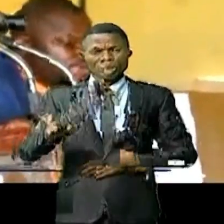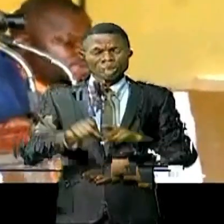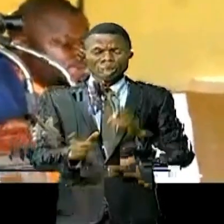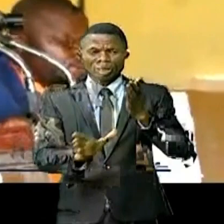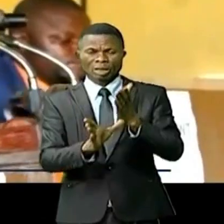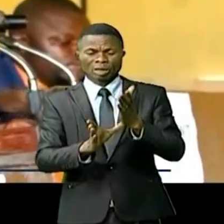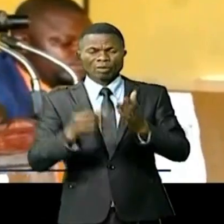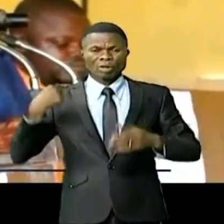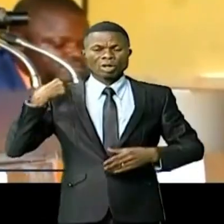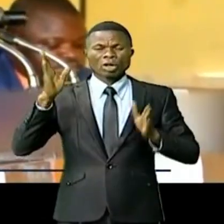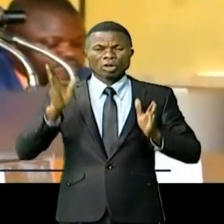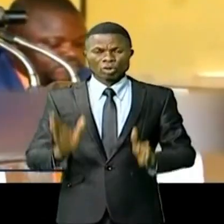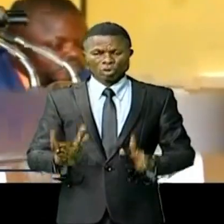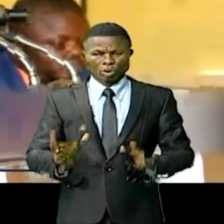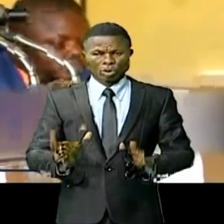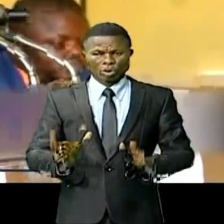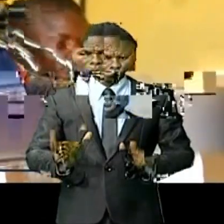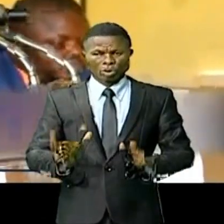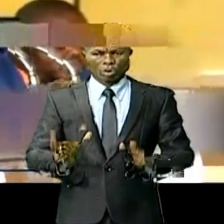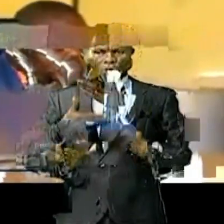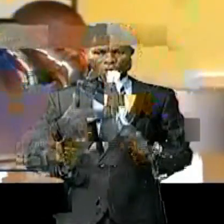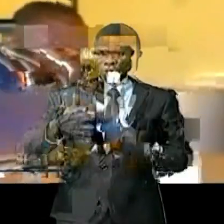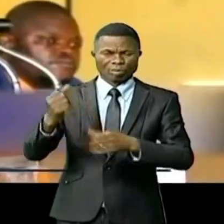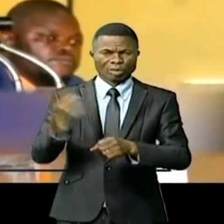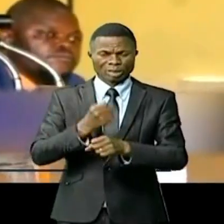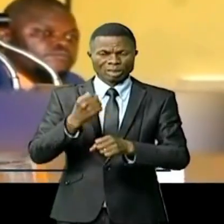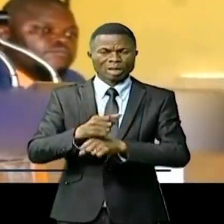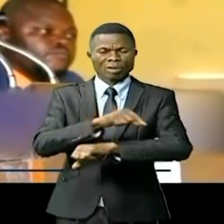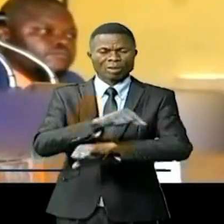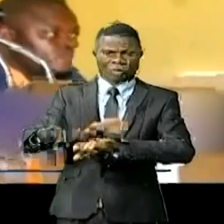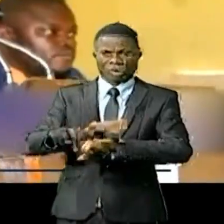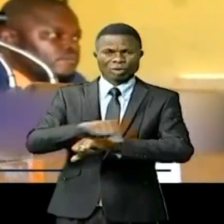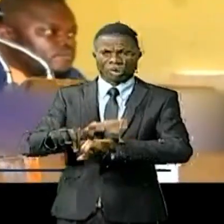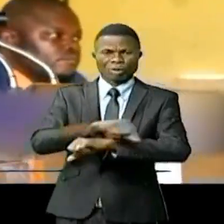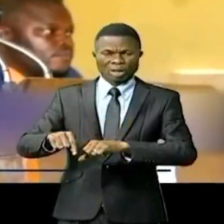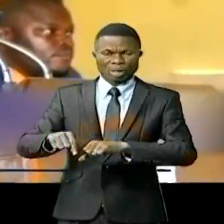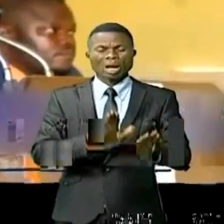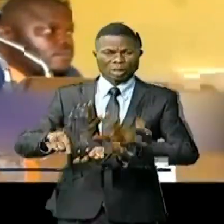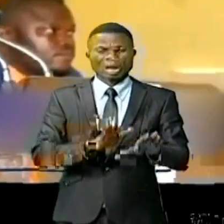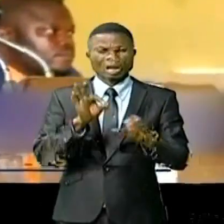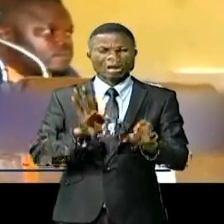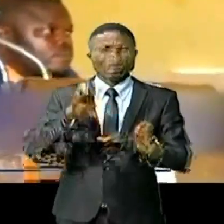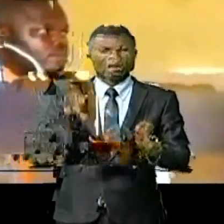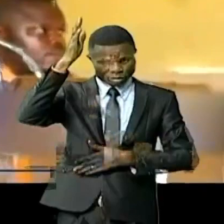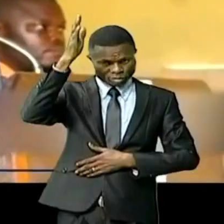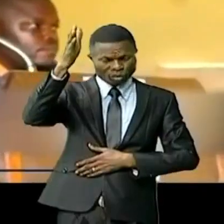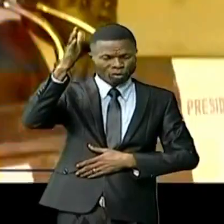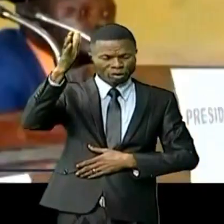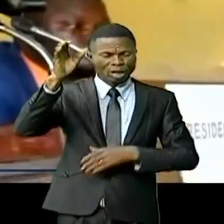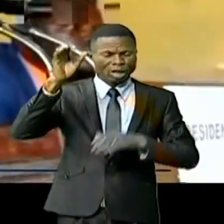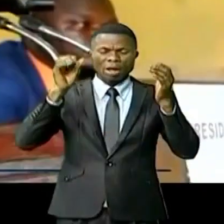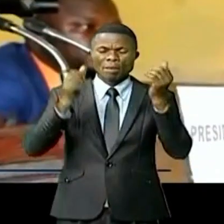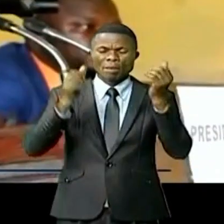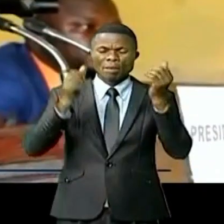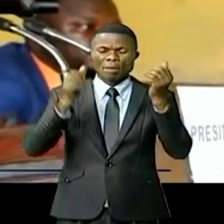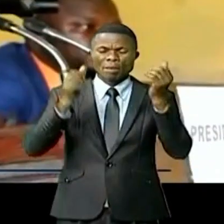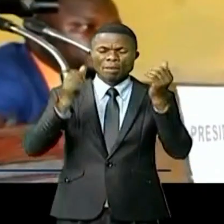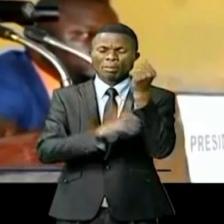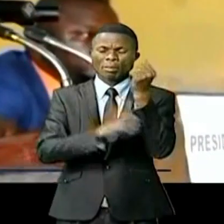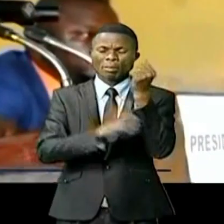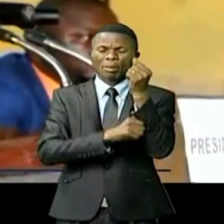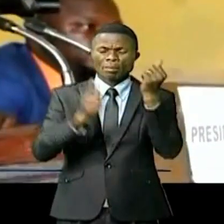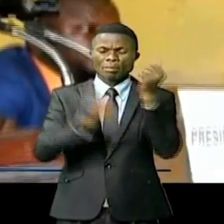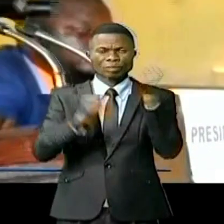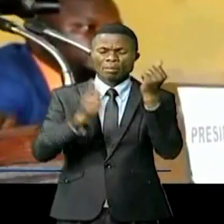-gouverneurs expliquent les acteurs courants en attendant le gouvernement. La motion